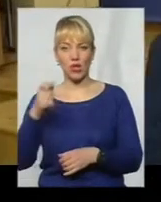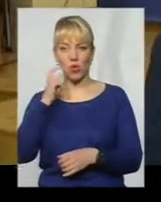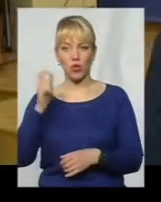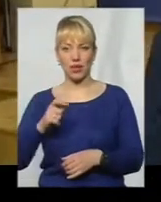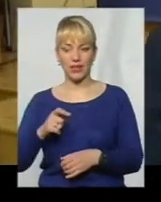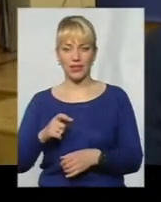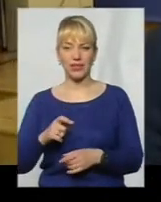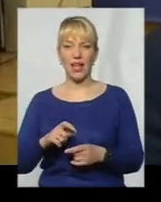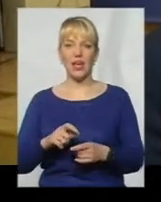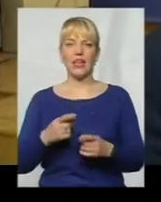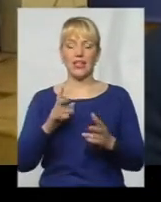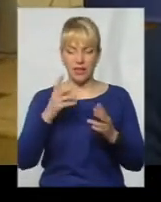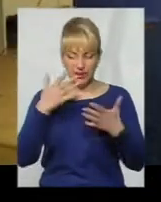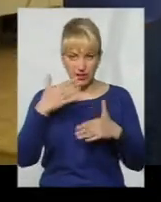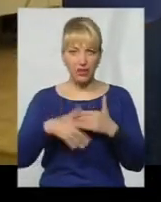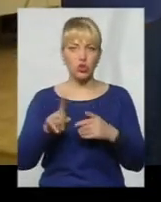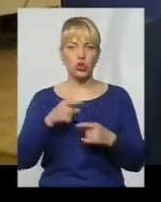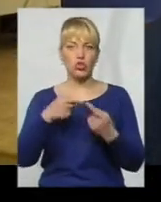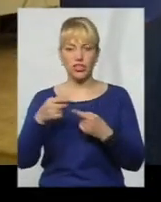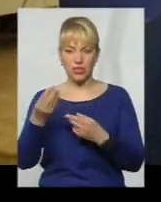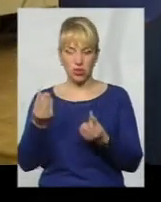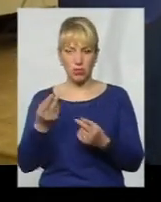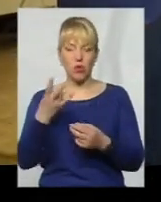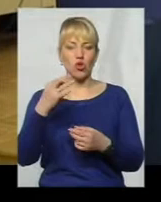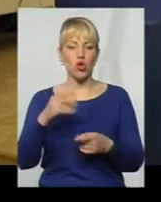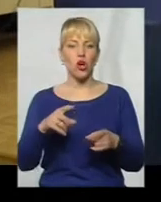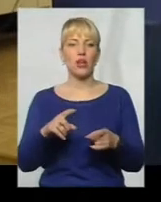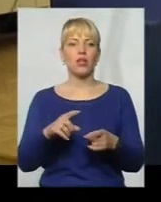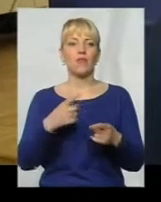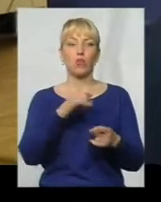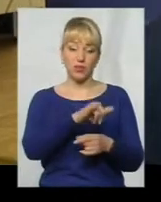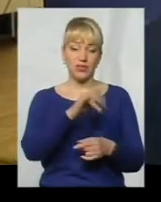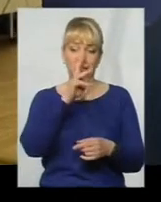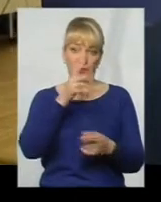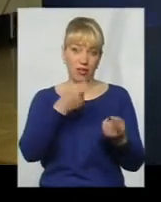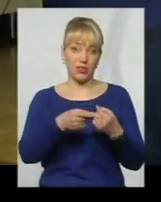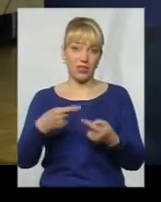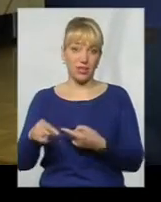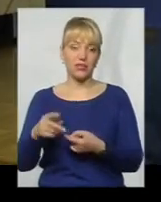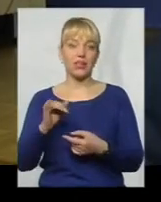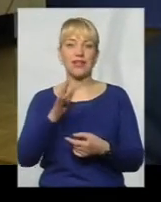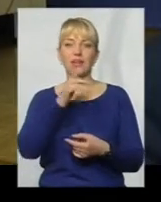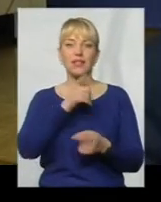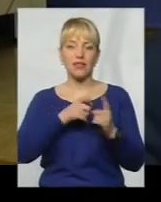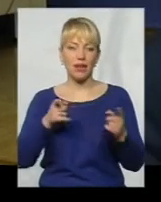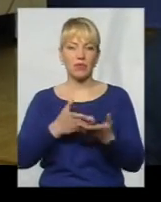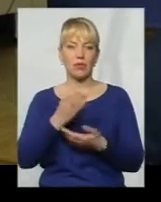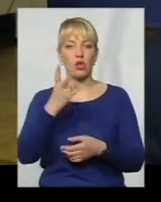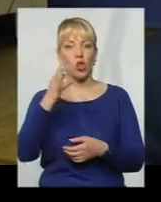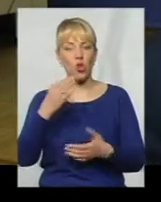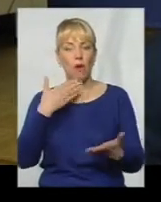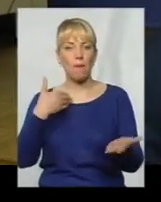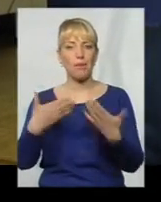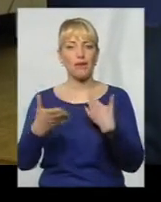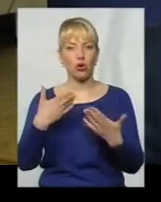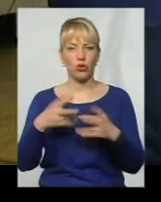тютя Маша, а він Петро Порошенко. Тому що в них зарплата різна і термін сплати різний. Але підходи